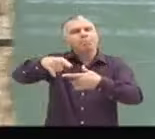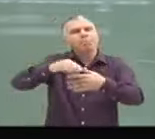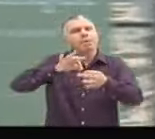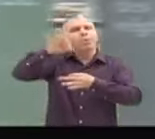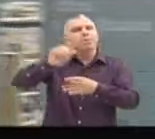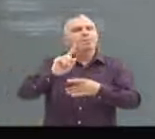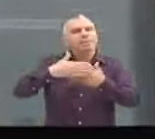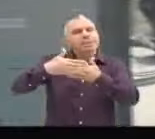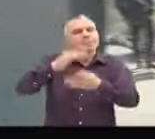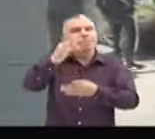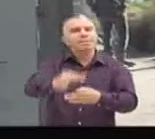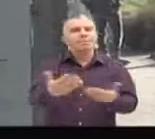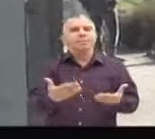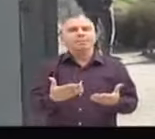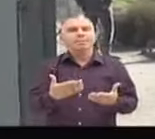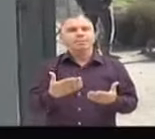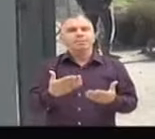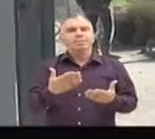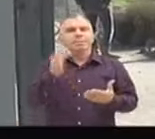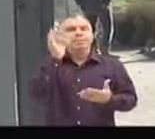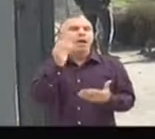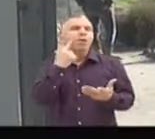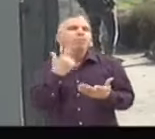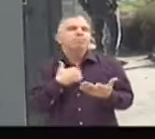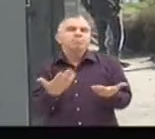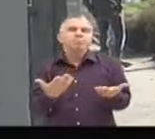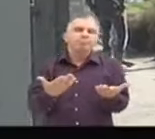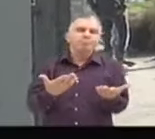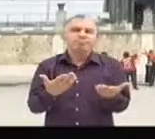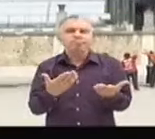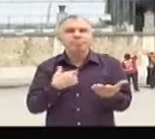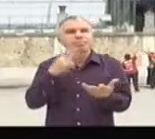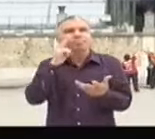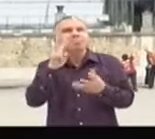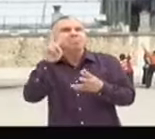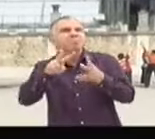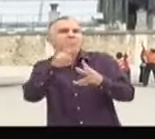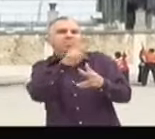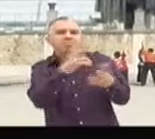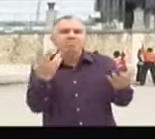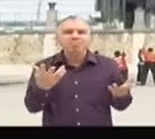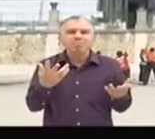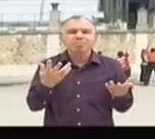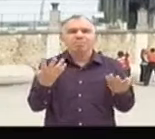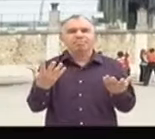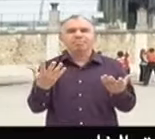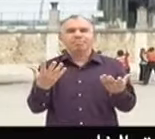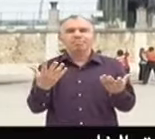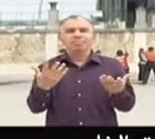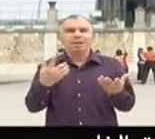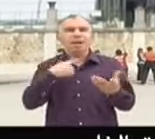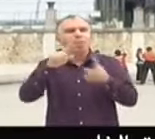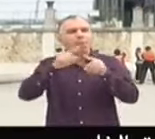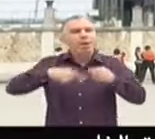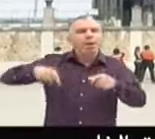moi, et c'est plutôt un parc assez agréable, voire